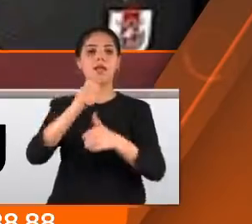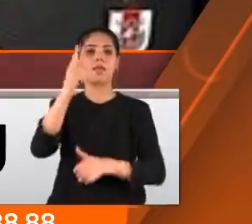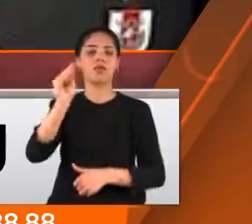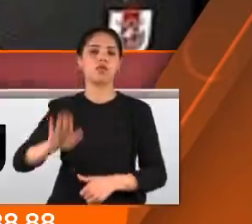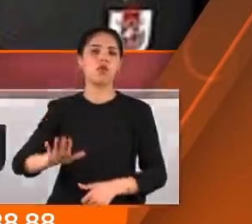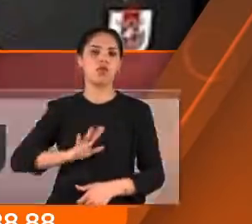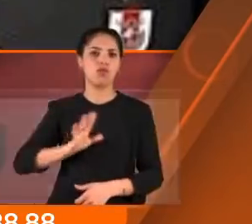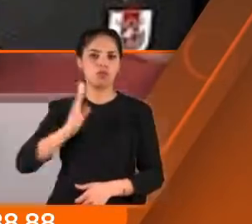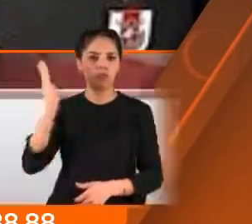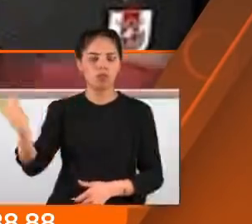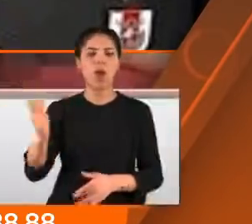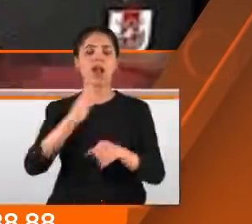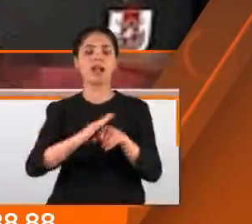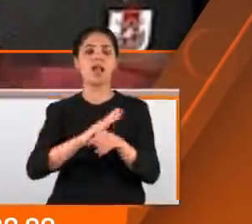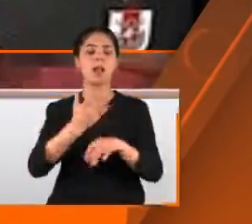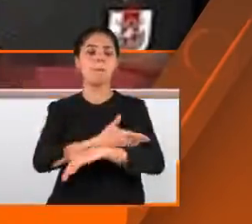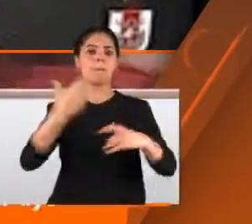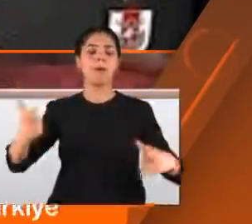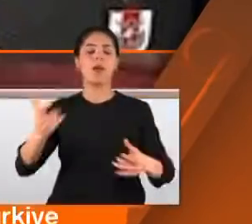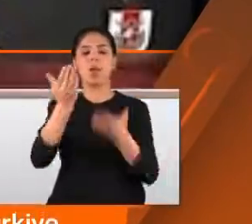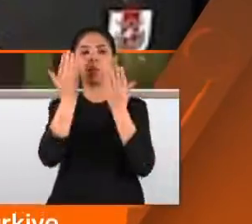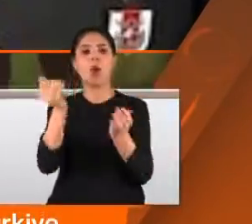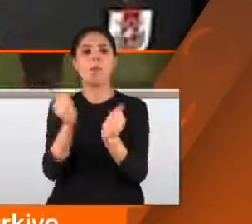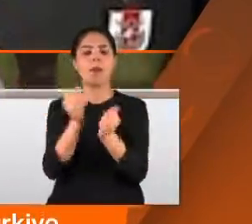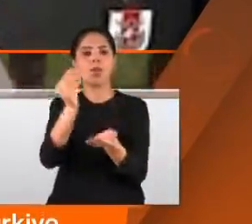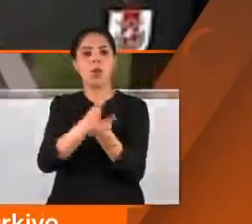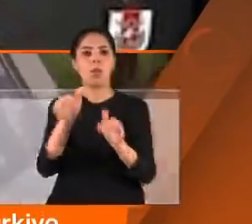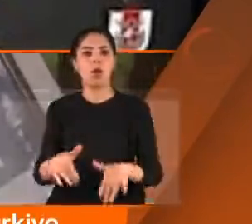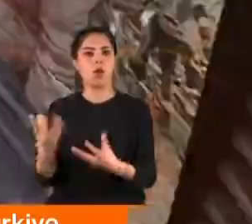Memleketi Kayseri'de doğalır eşliğinde son yolculuğuna uğurlandı.